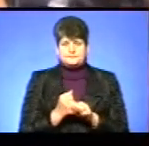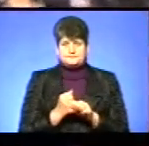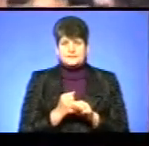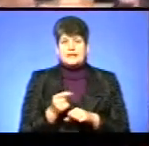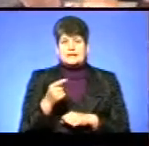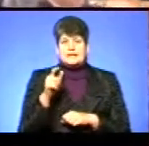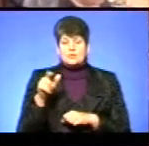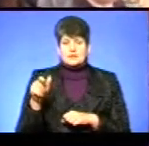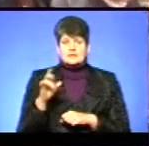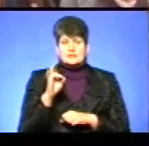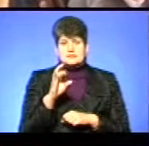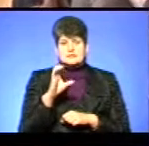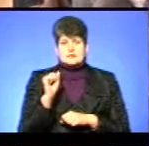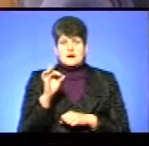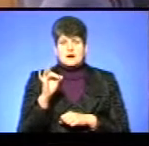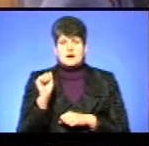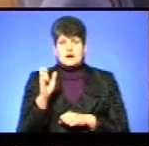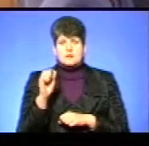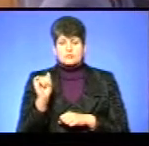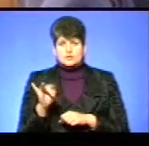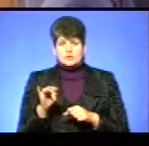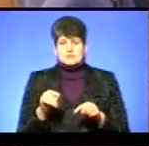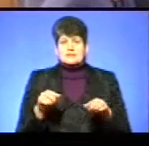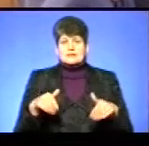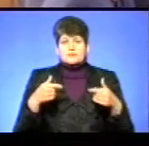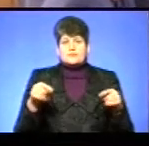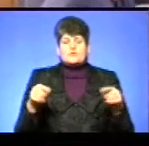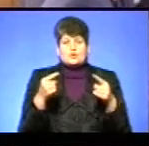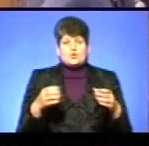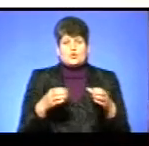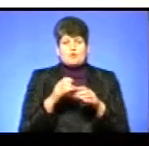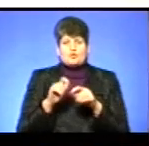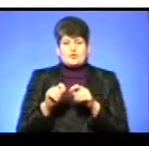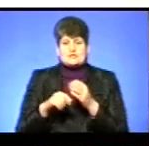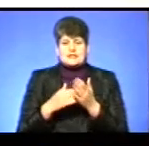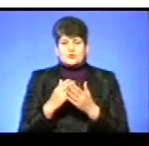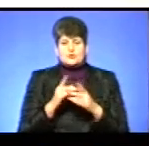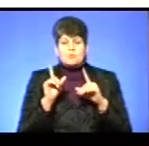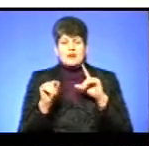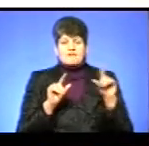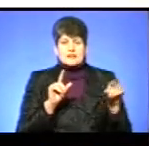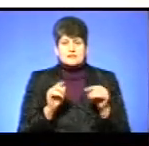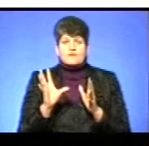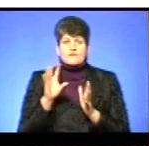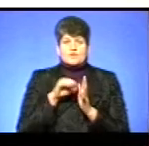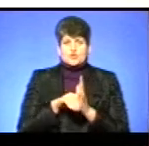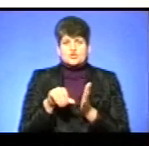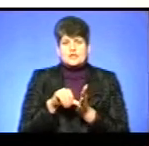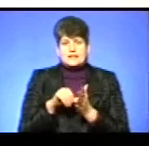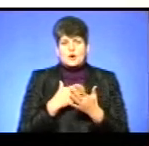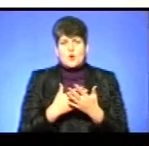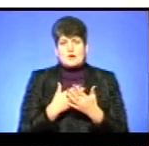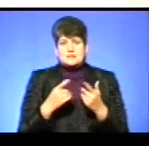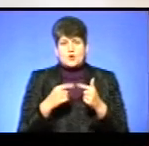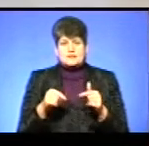Тернополянин Назар Сарабун запропонував створити групу контролю за якістю перевезень, до якої увійдуть члени громадських організацій